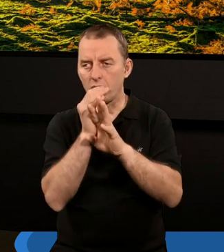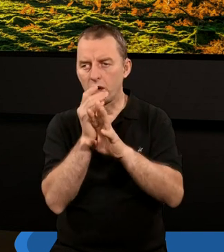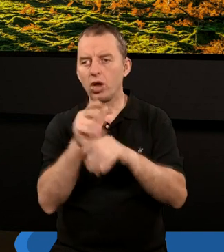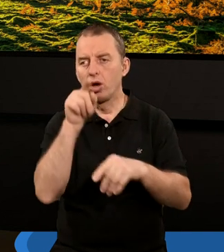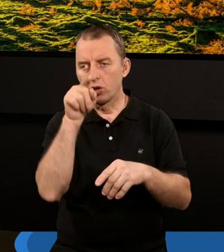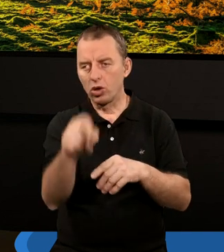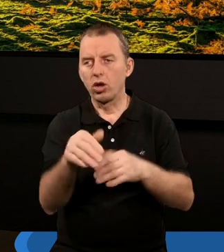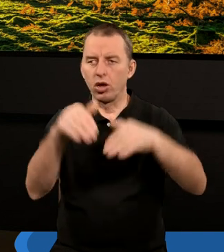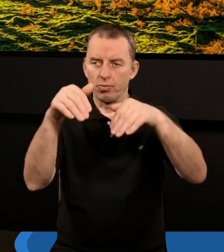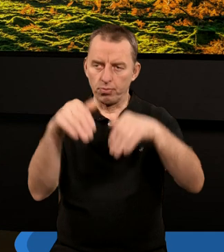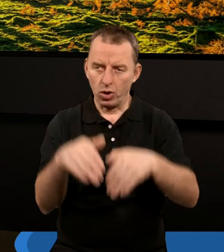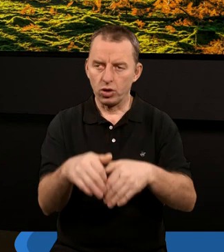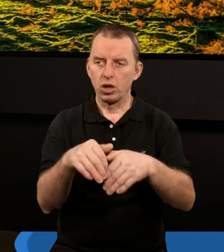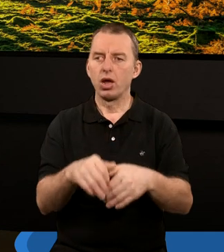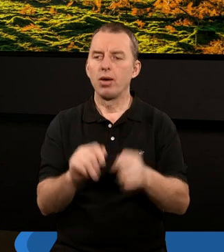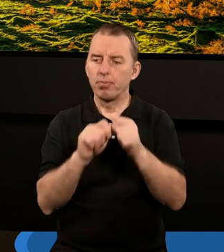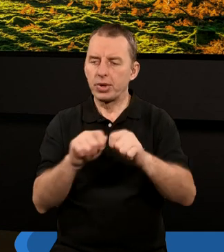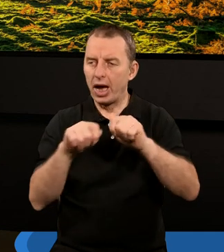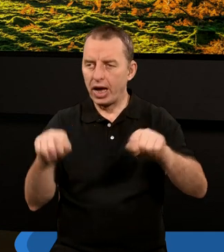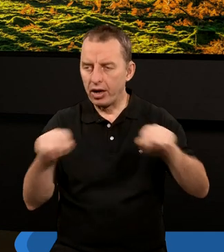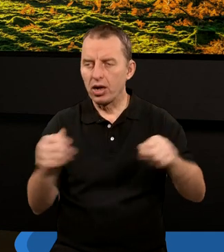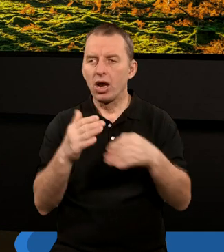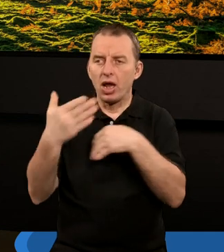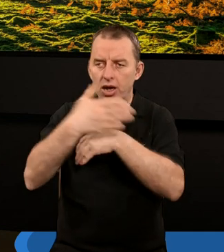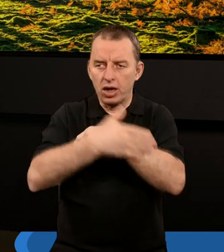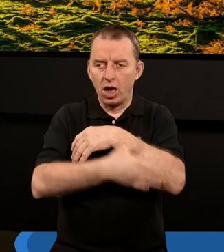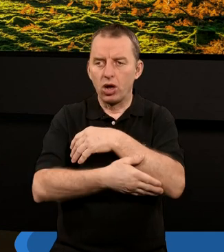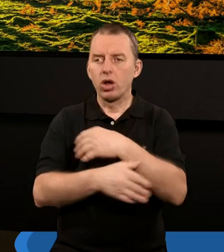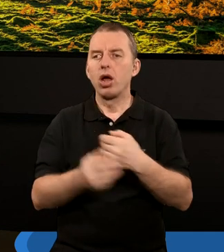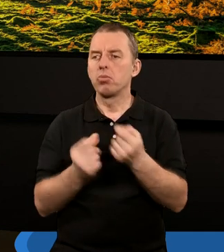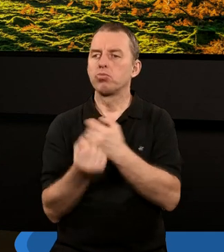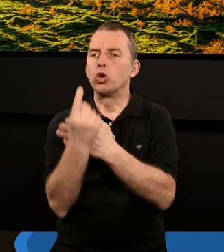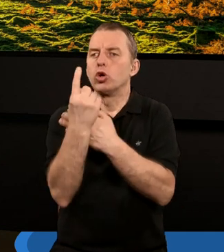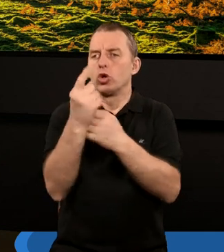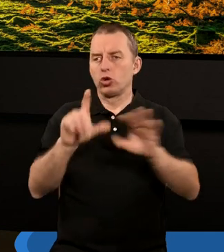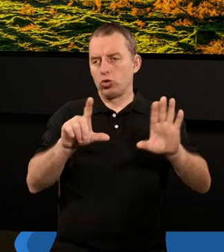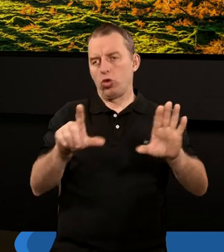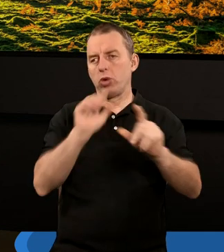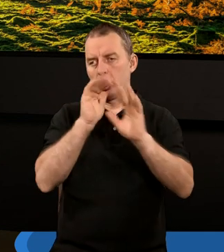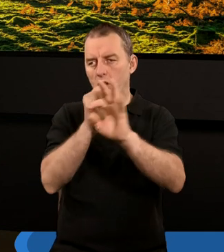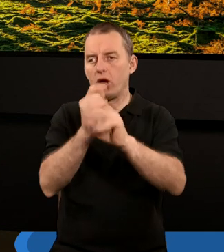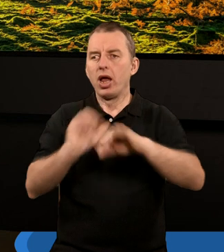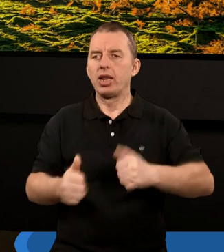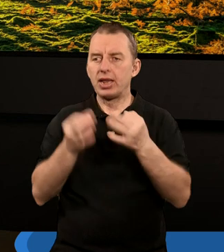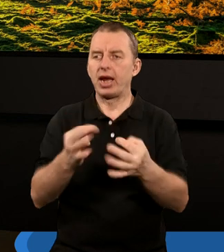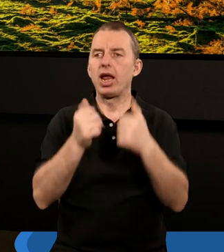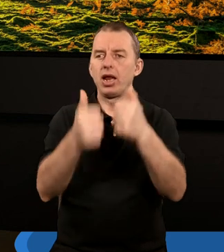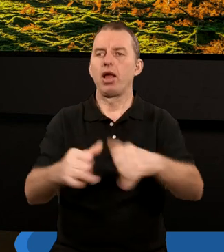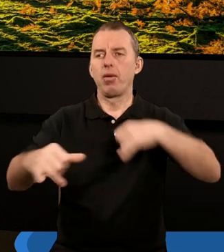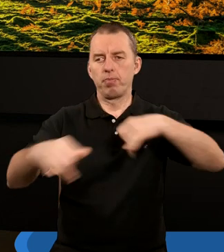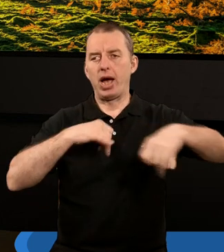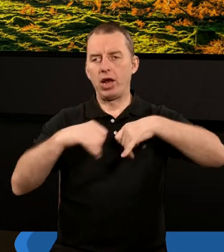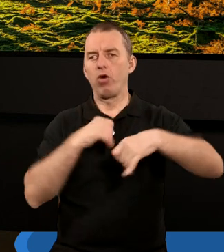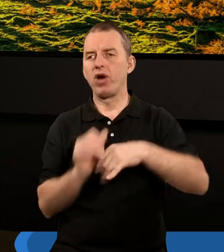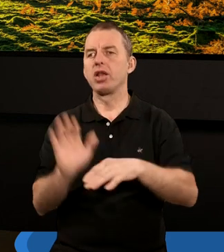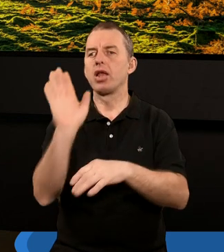coś, co nazwać można pewnego rodzaju przerwnikiem i dopiero na końcu pojawia się siódma trąba, która mówi, że teraz nastało panowanie